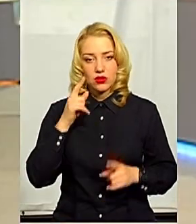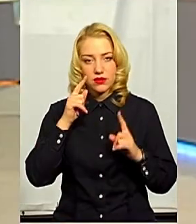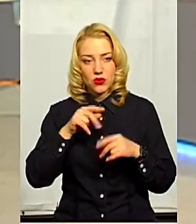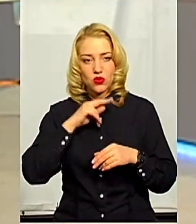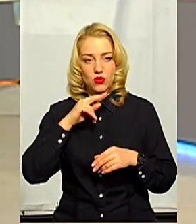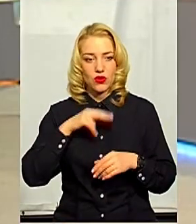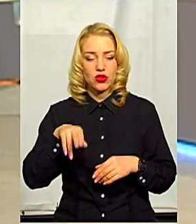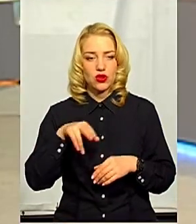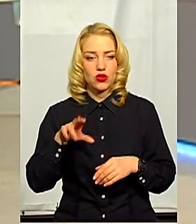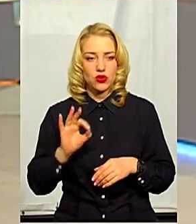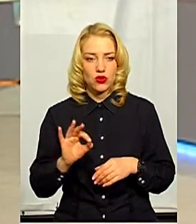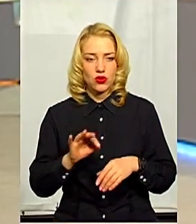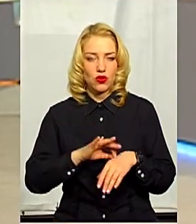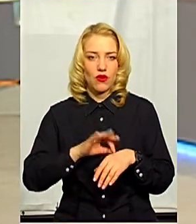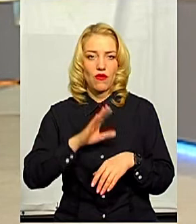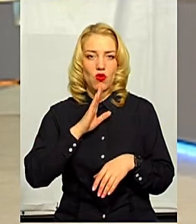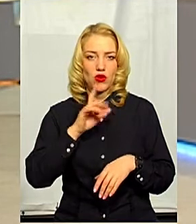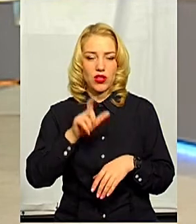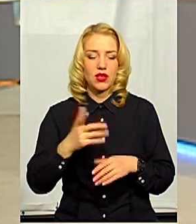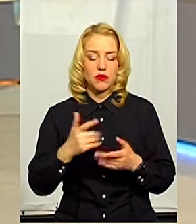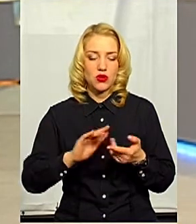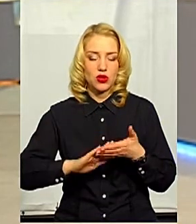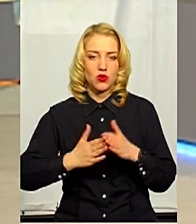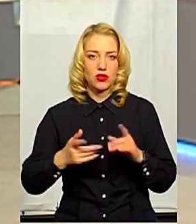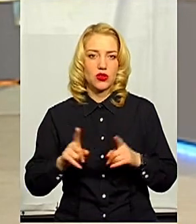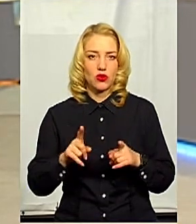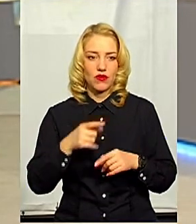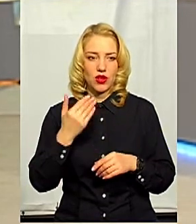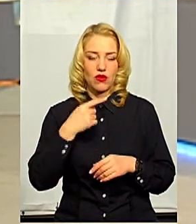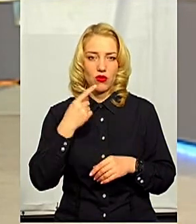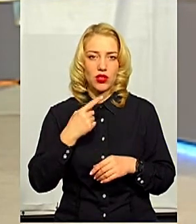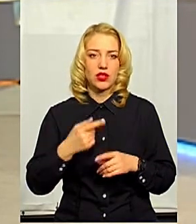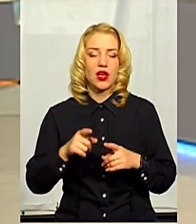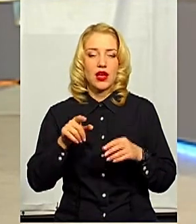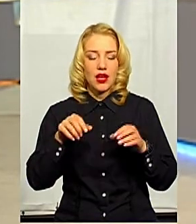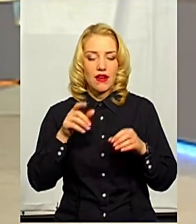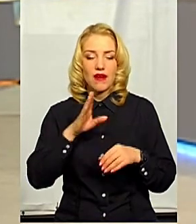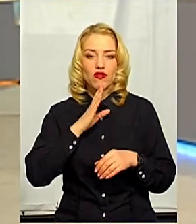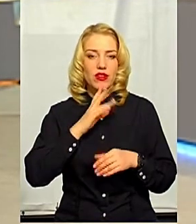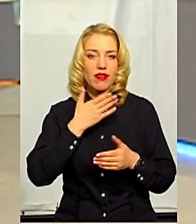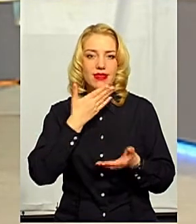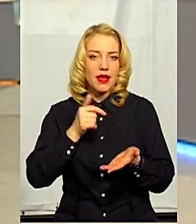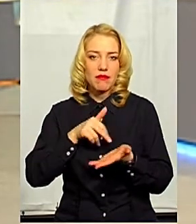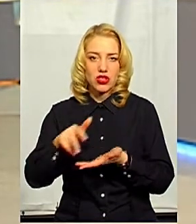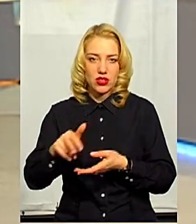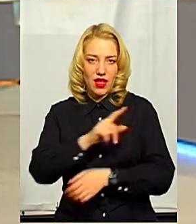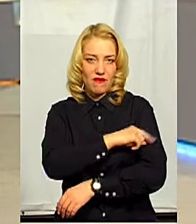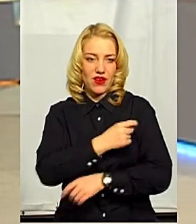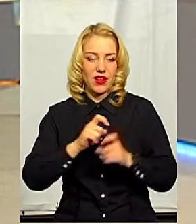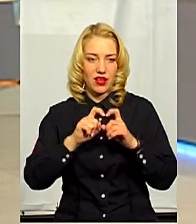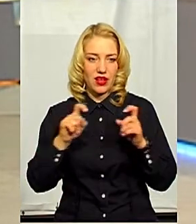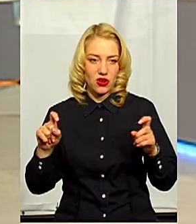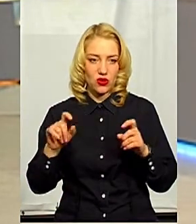правильно було рішення хворої, про ситуацію, яка розповідала, що вона не пішла в лікарню, фактично, не пішла в